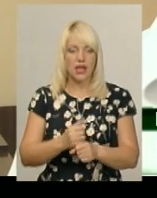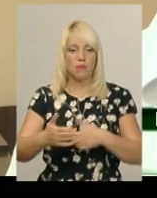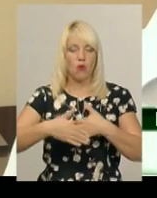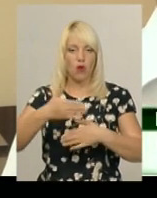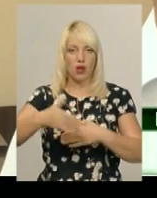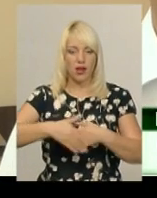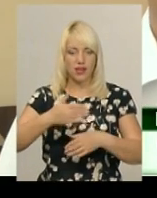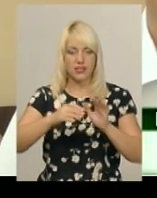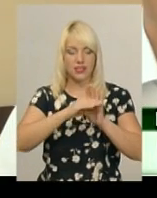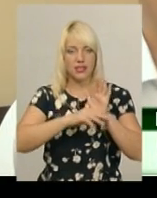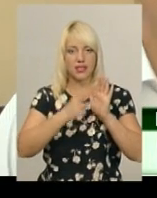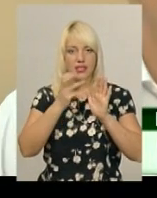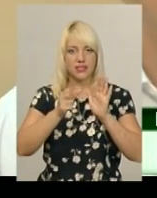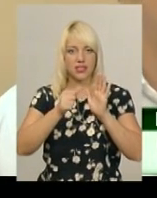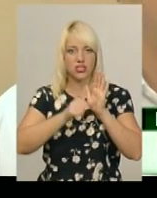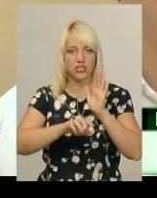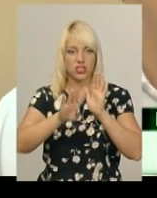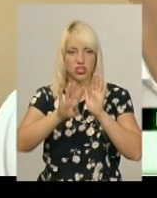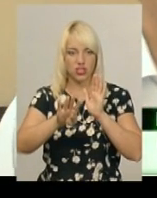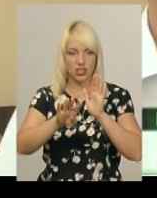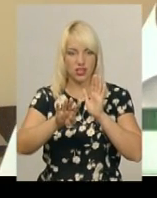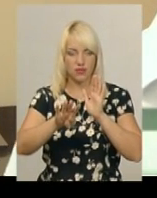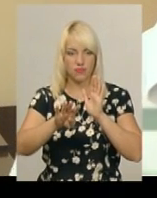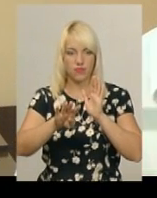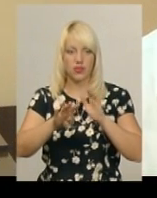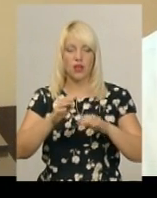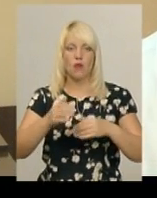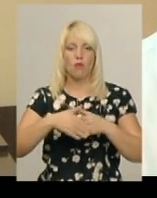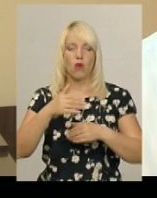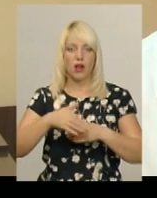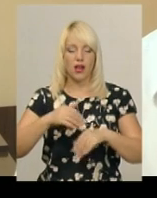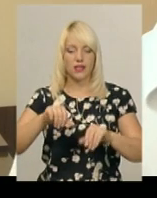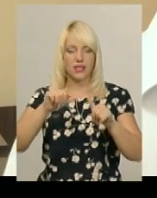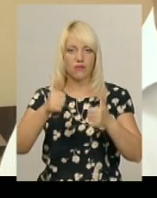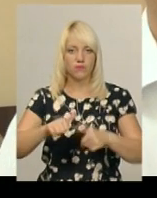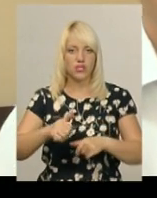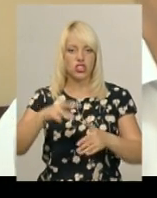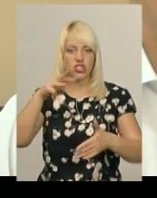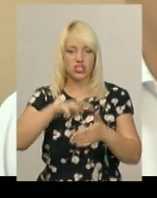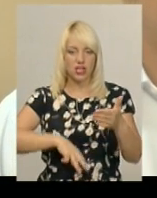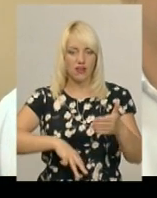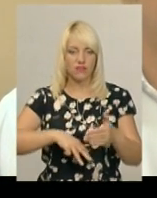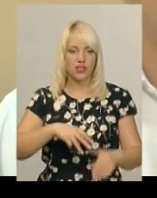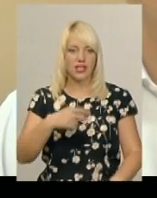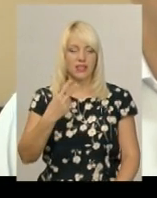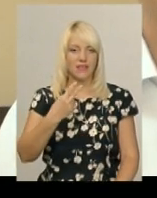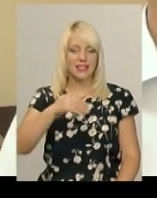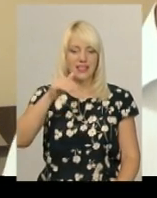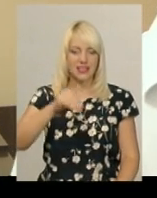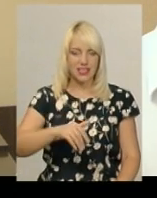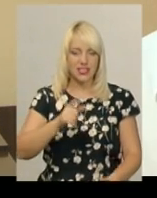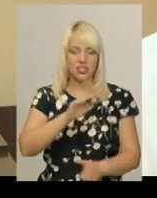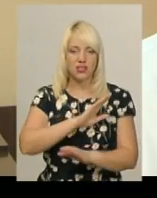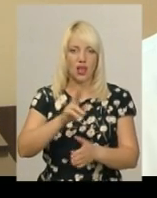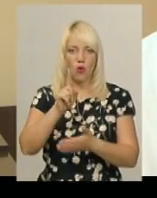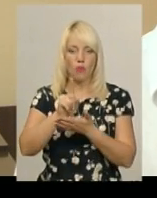за статтею 364 зі значком 1 – це покарання у виді штрафу від 10 до 20 тисяч неподаткових доходів громадян,